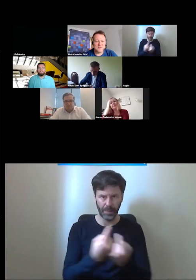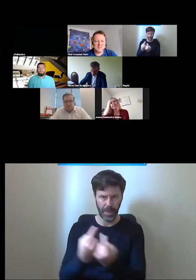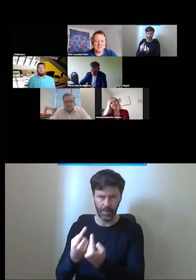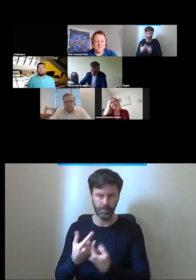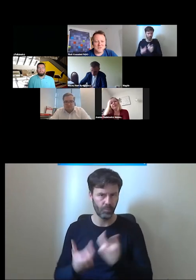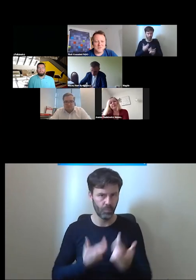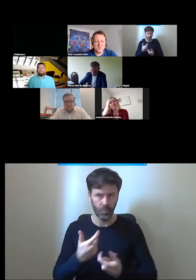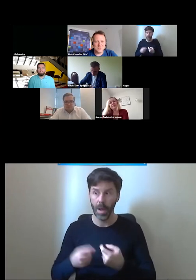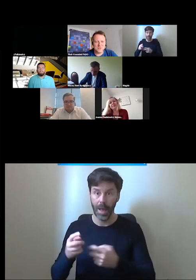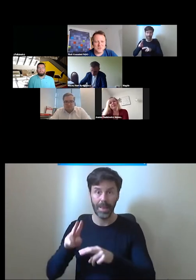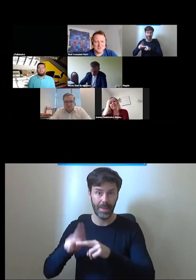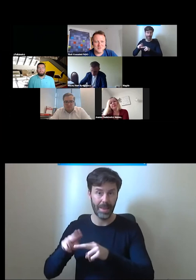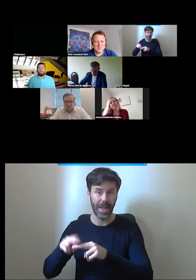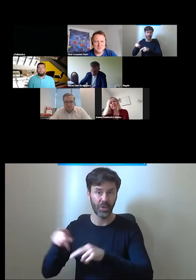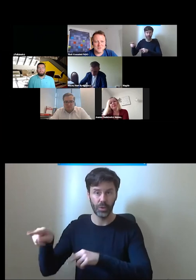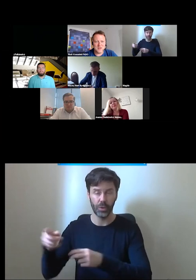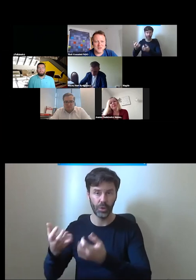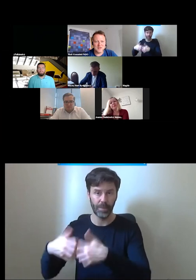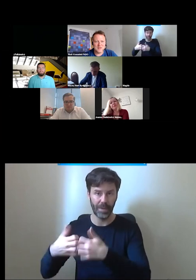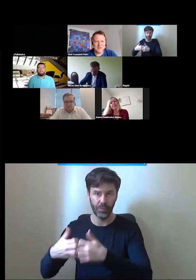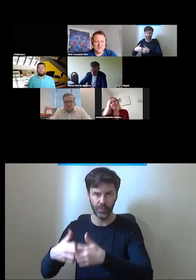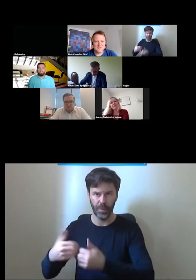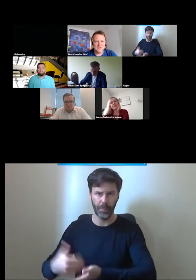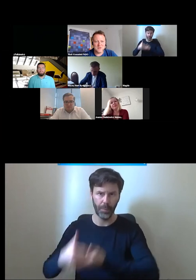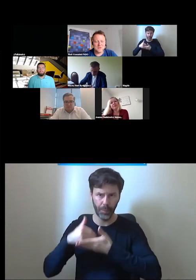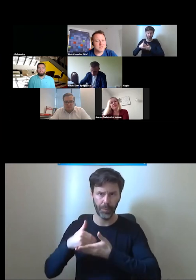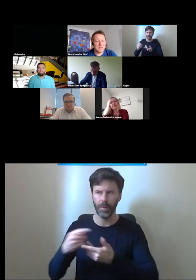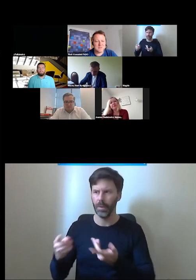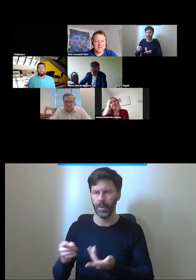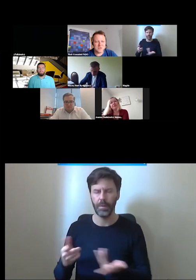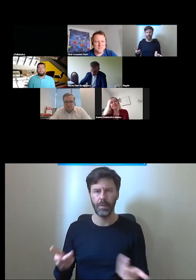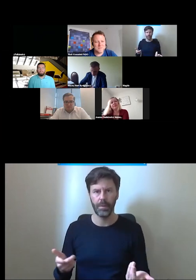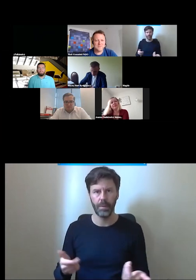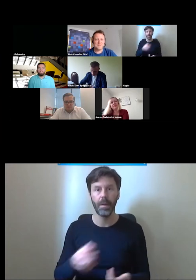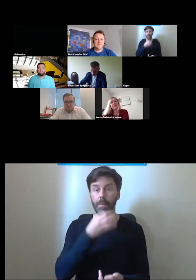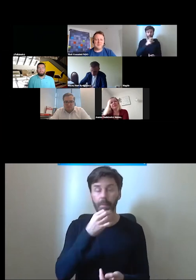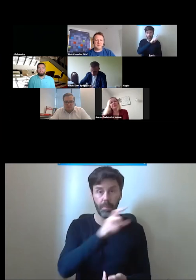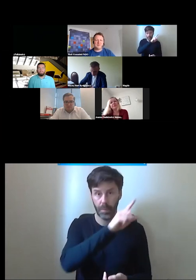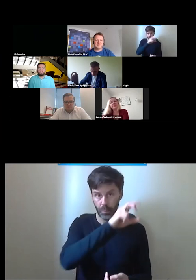samodzielność w znacznie większym stopniu niż te które widzieliśmy na filmie czy ludzie się na to skarżą?